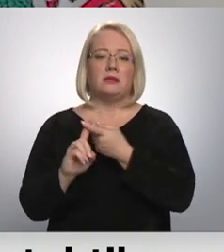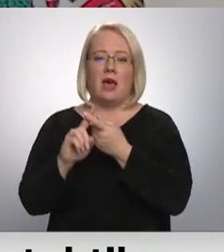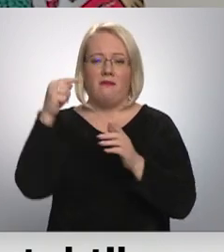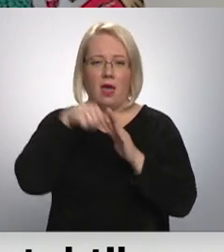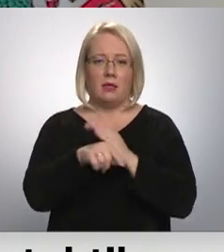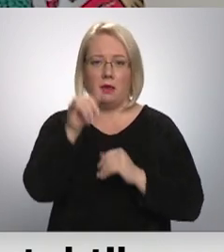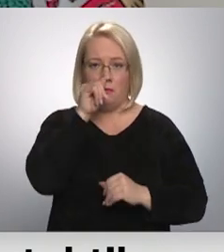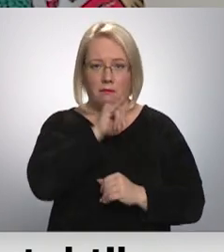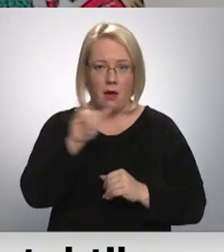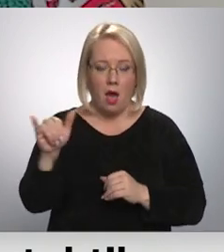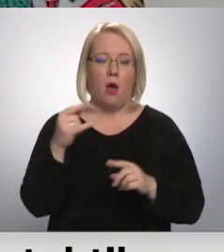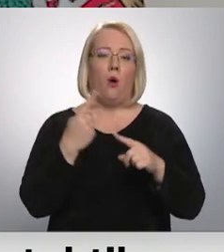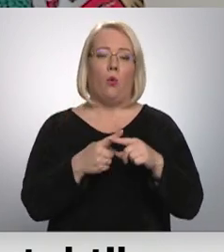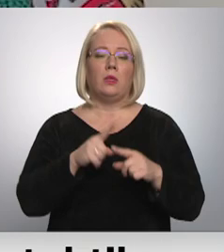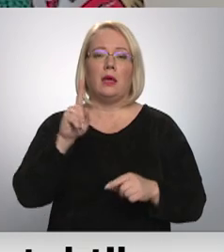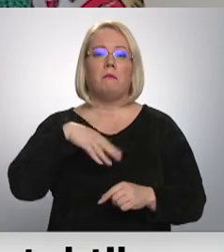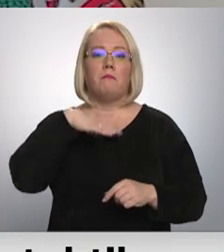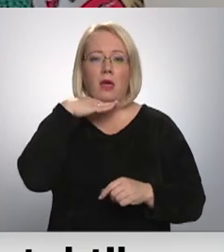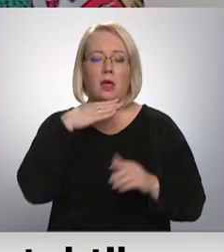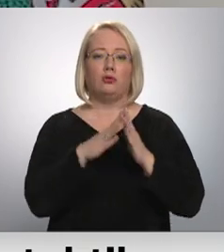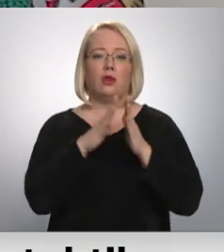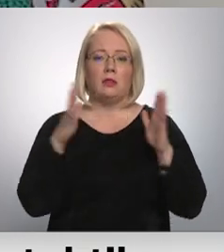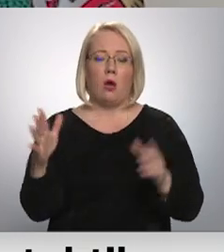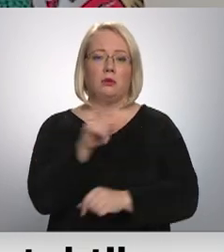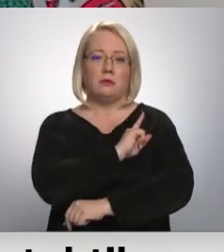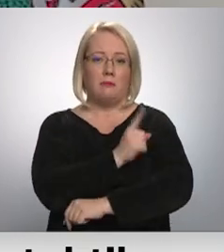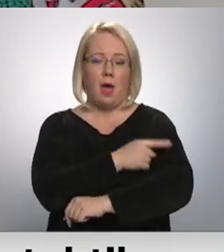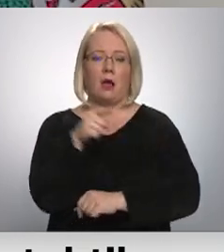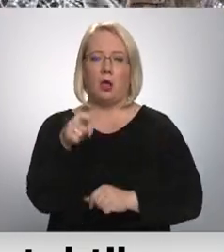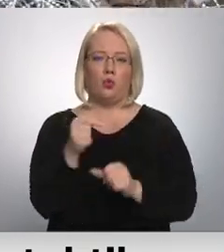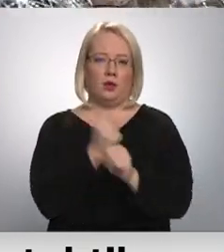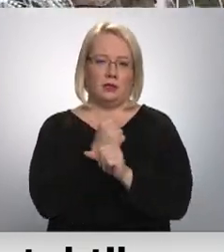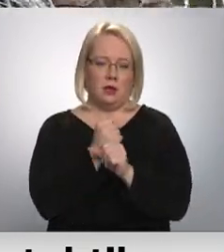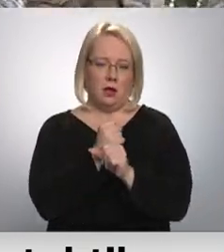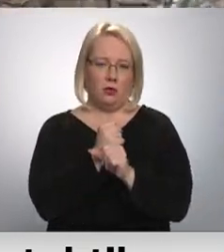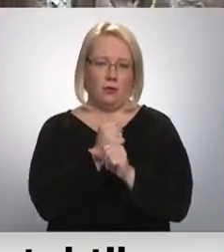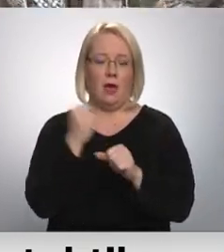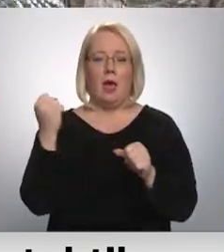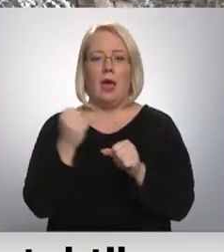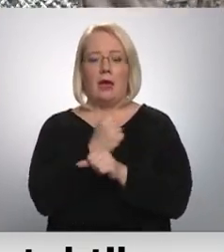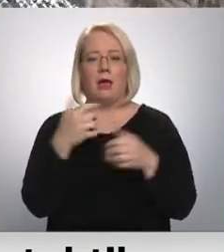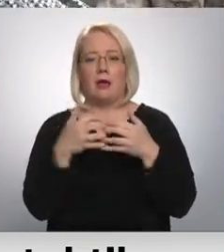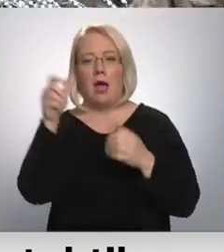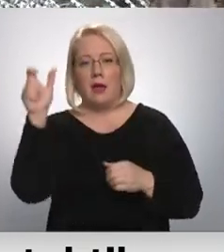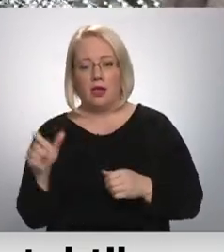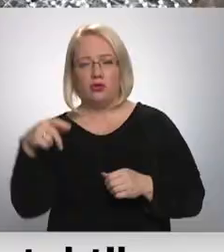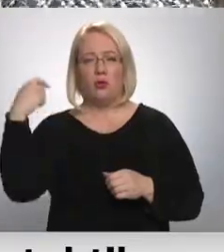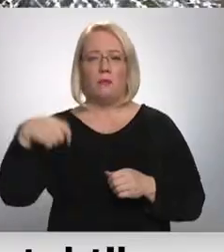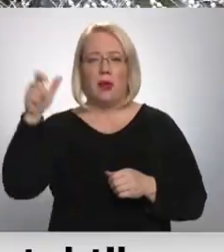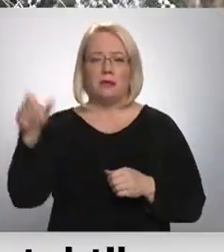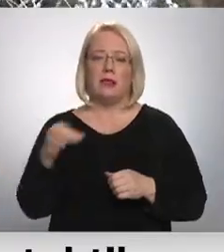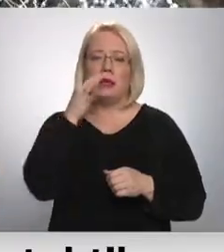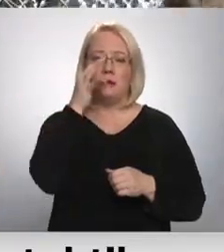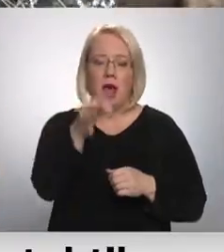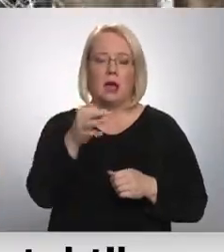to. Ir pietiekoši daudz spēku, lai to izdarītu. Gan Kariņš, gan Levits paudu pārliecību, ka